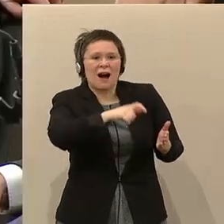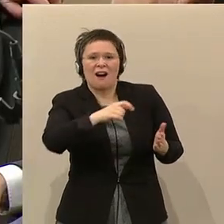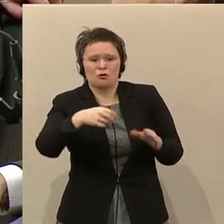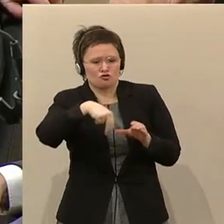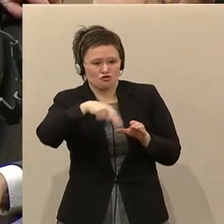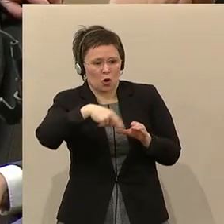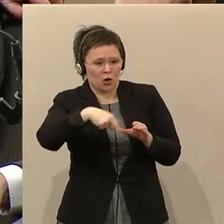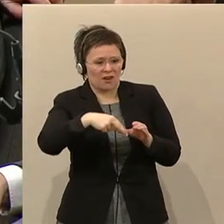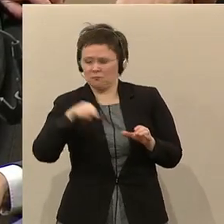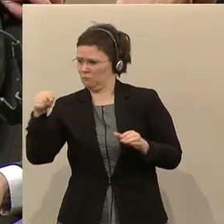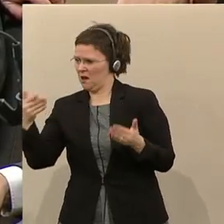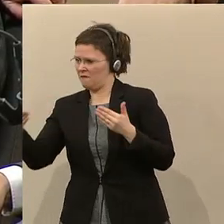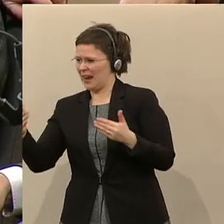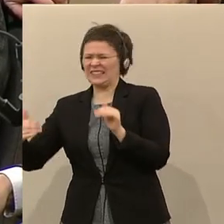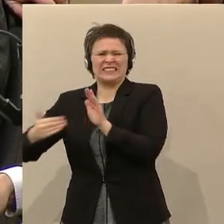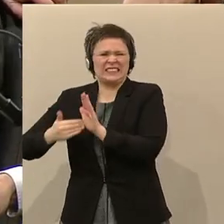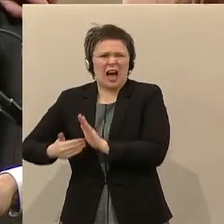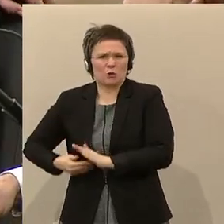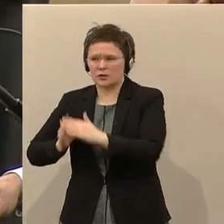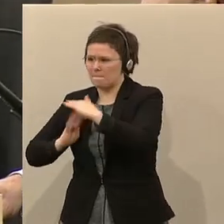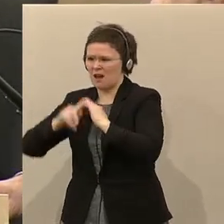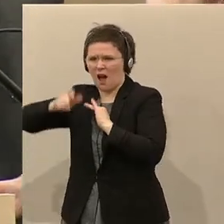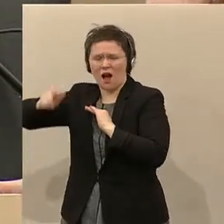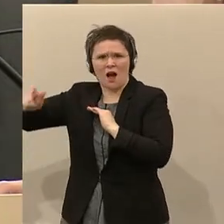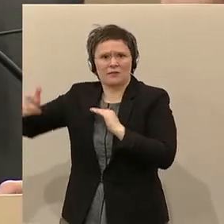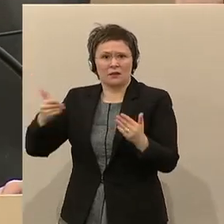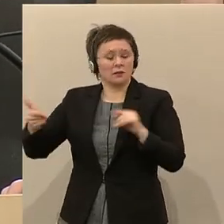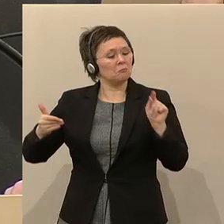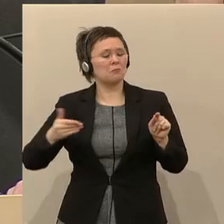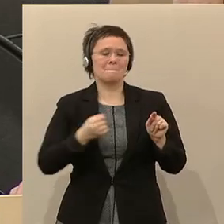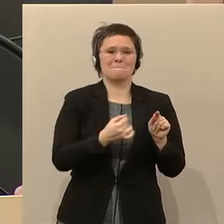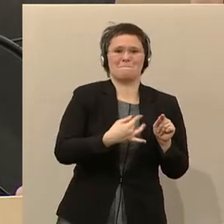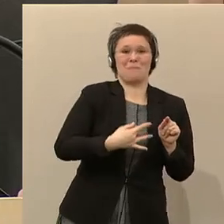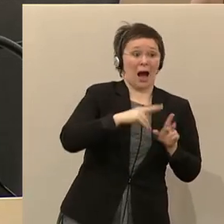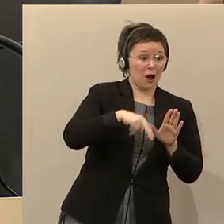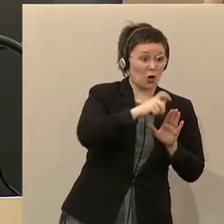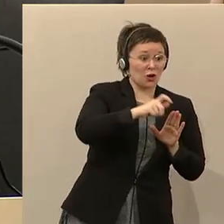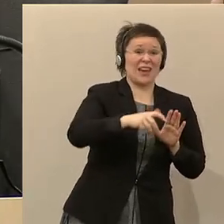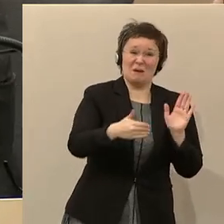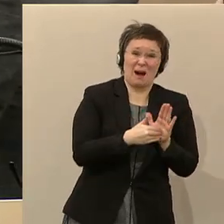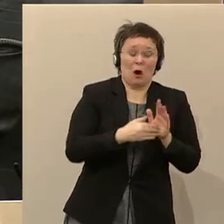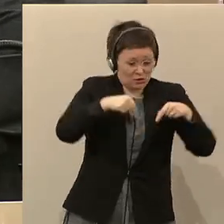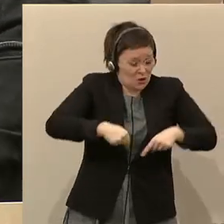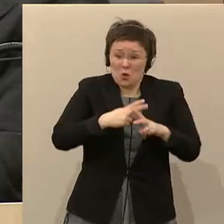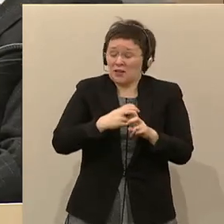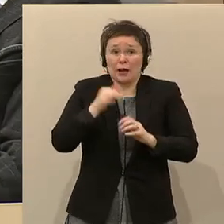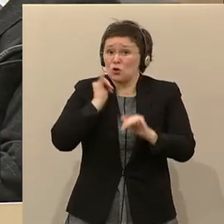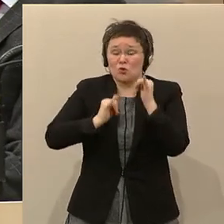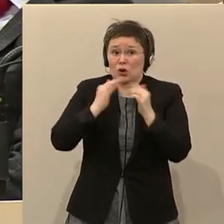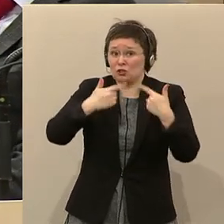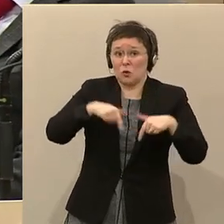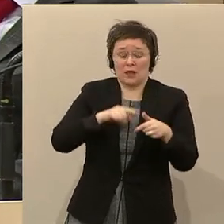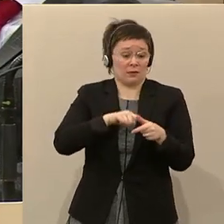Migranten vergleichen, die Sie in Land gewinkt haben. Und diese Handvoll Köche, die brauchen wir aber. Wir sind ein Tourismusland, wir sind ein